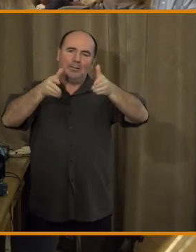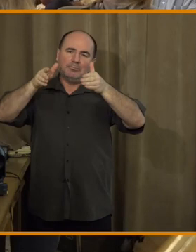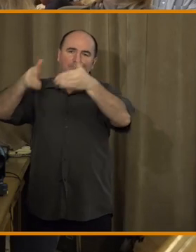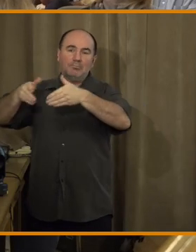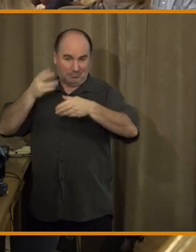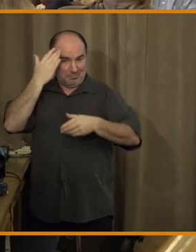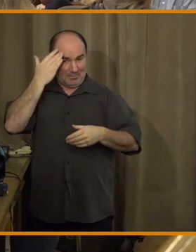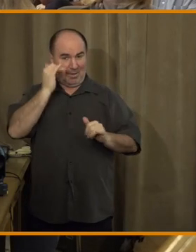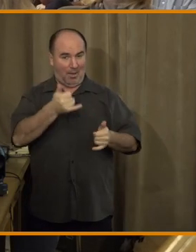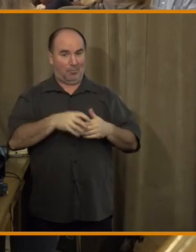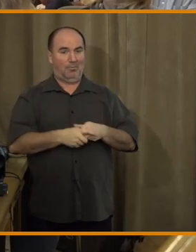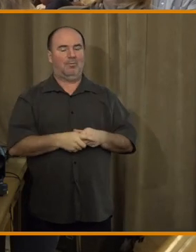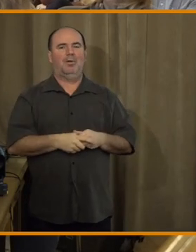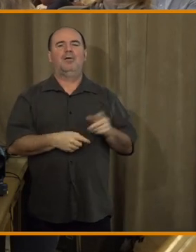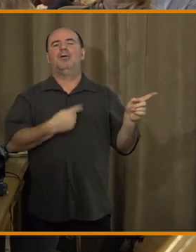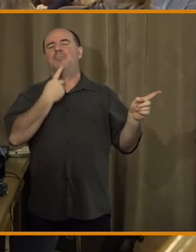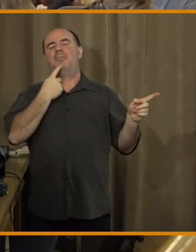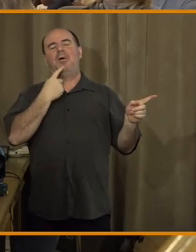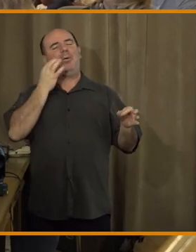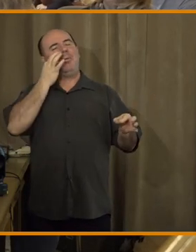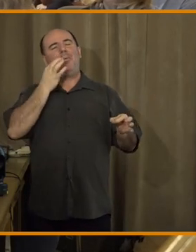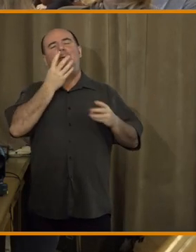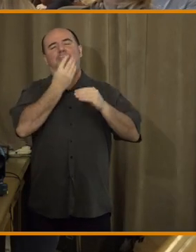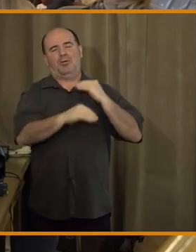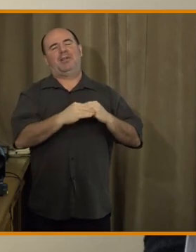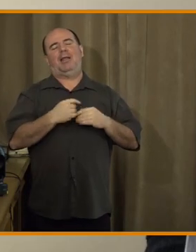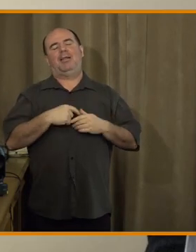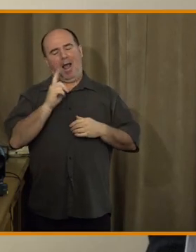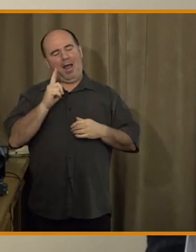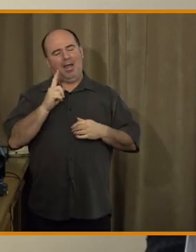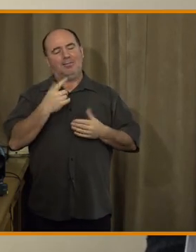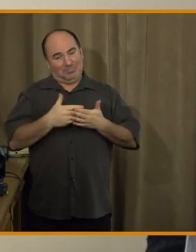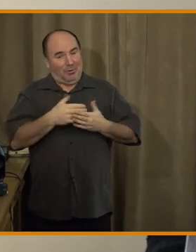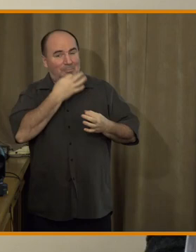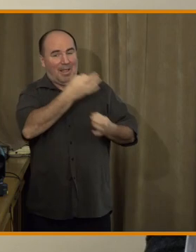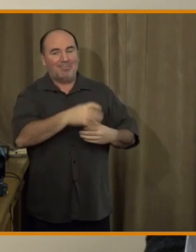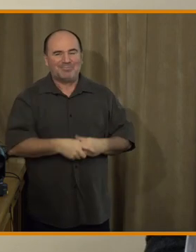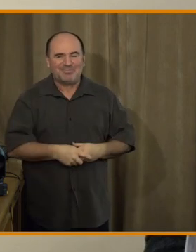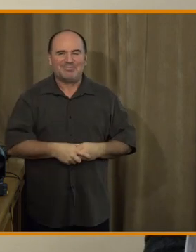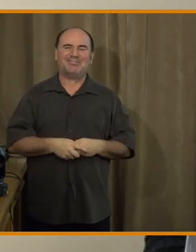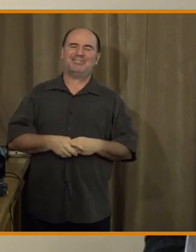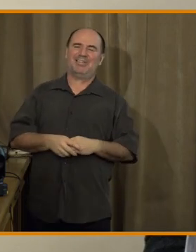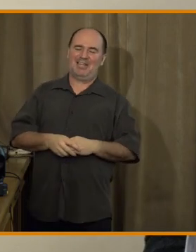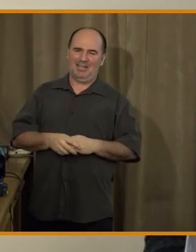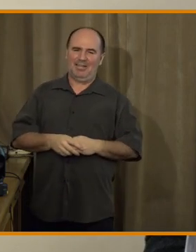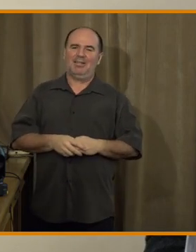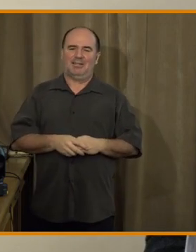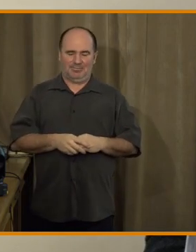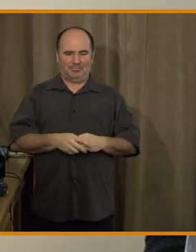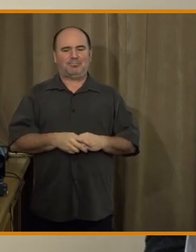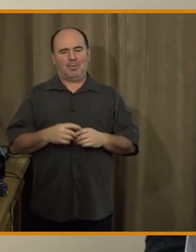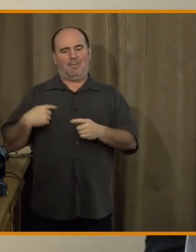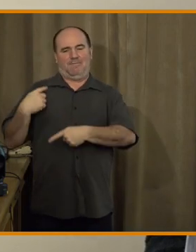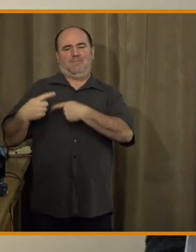Takže jste řekl, že to nemůžete prozradit, ale přece jenom se na to ptám. Tak já jsem tam něco naznačil v tom vývoji.